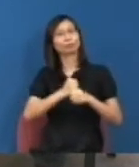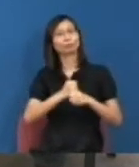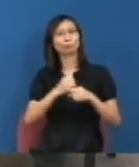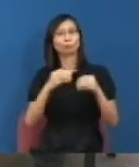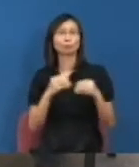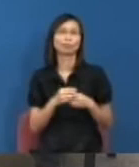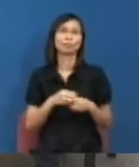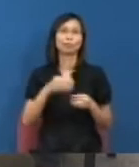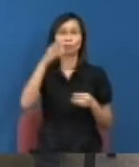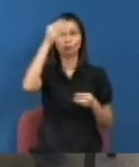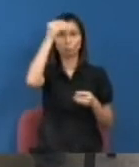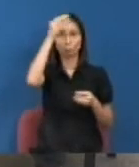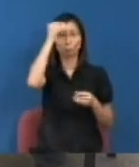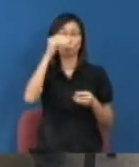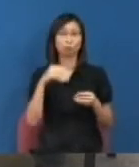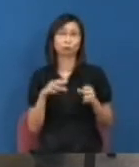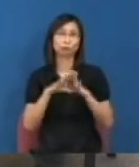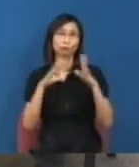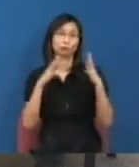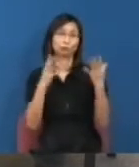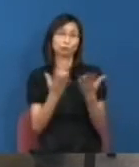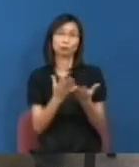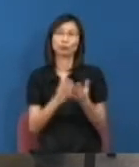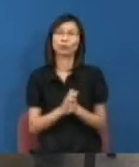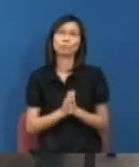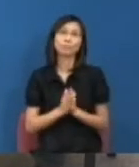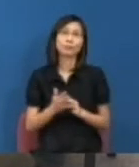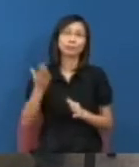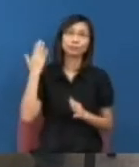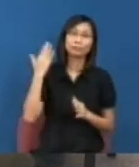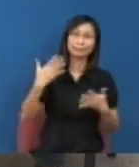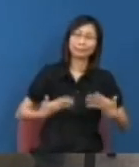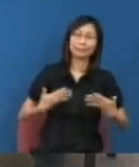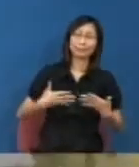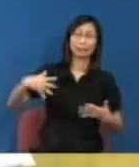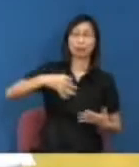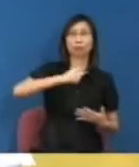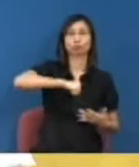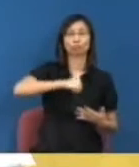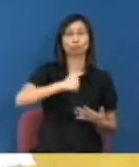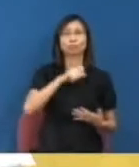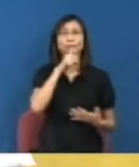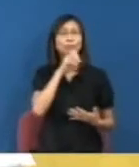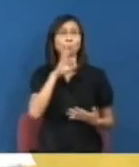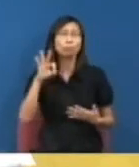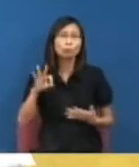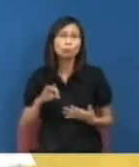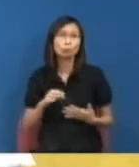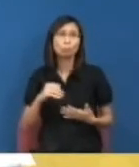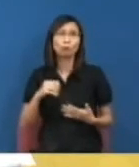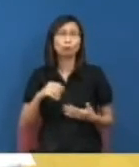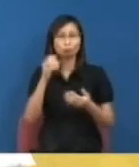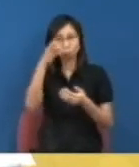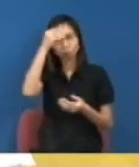以後有沒有哪一個校長是來自人民學科訓練可能現任教院那位